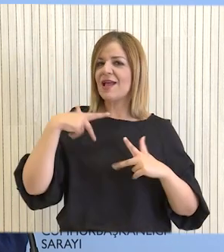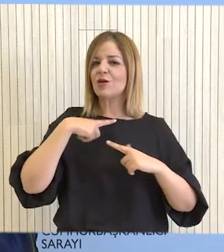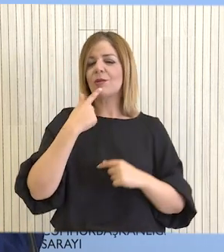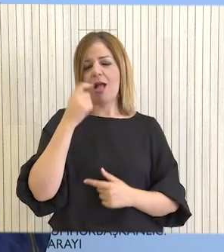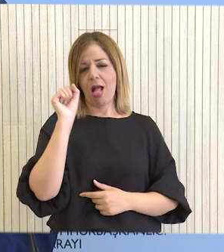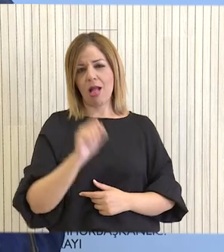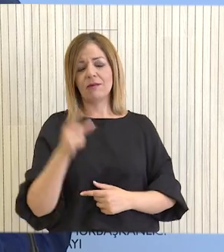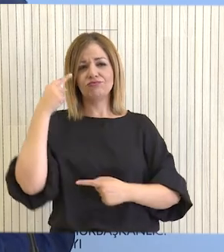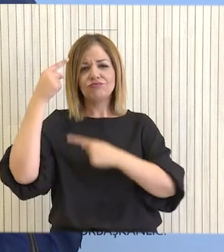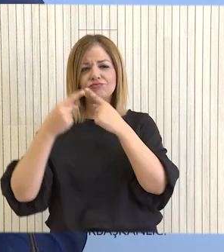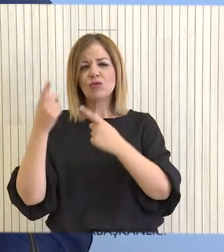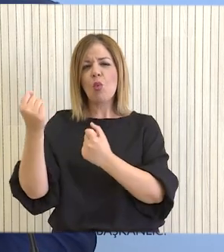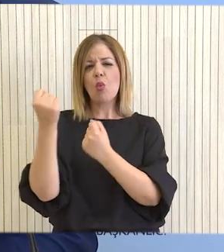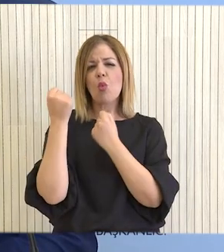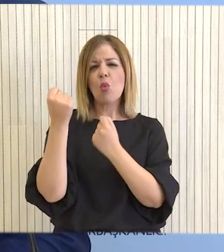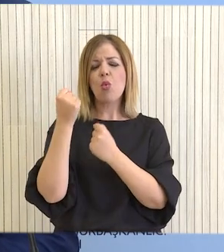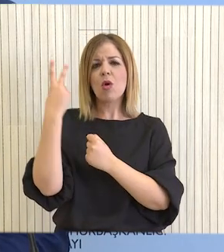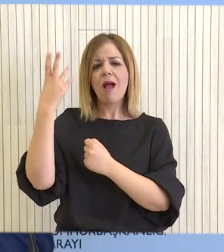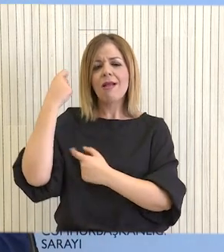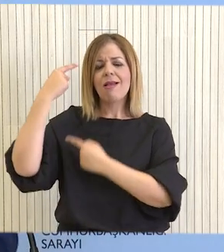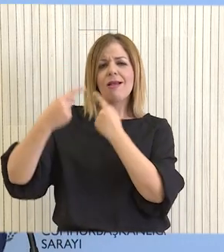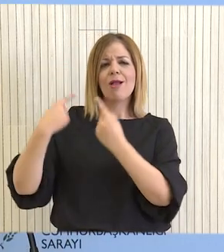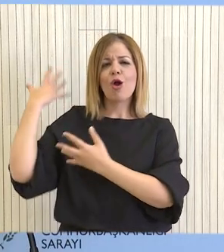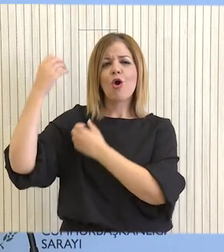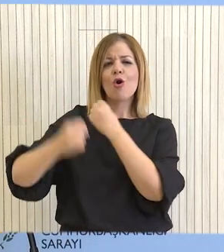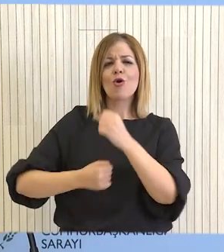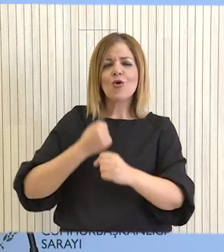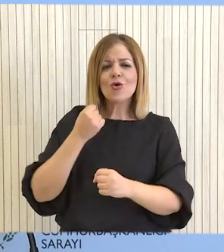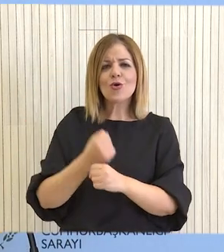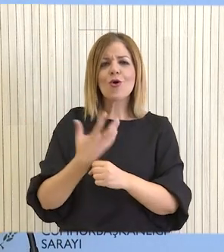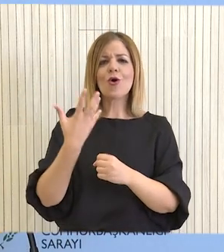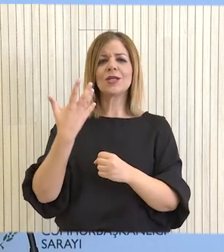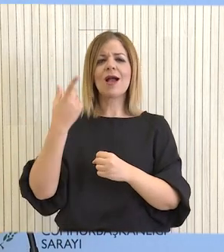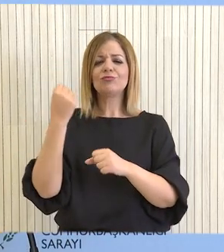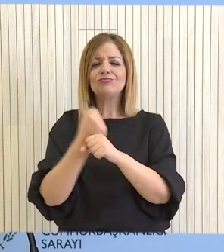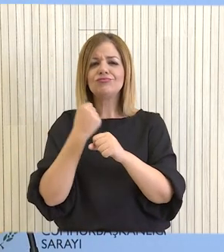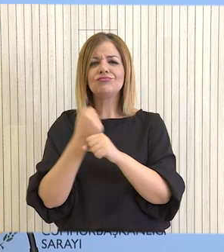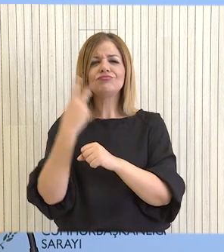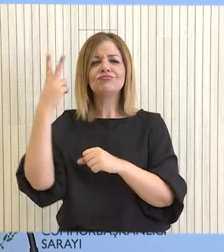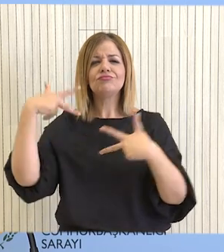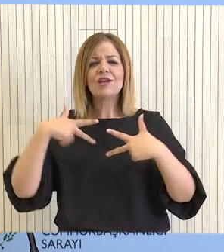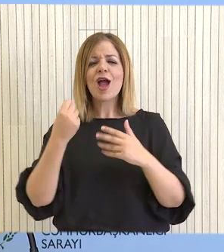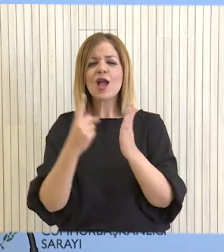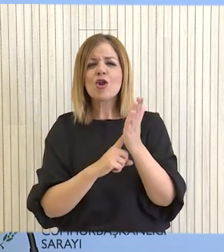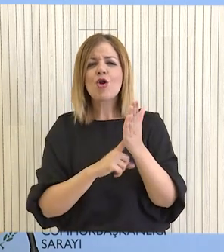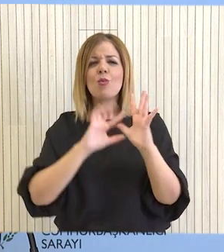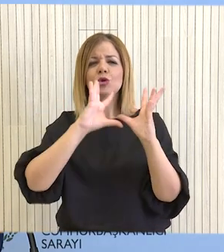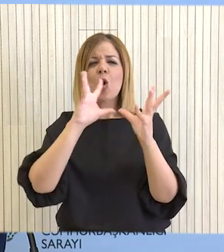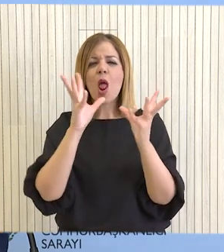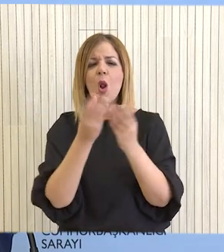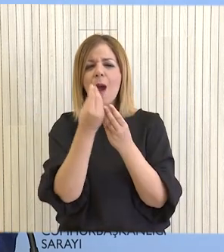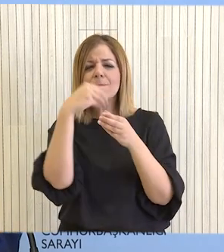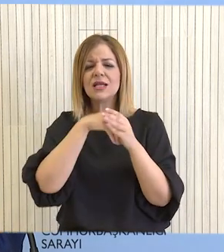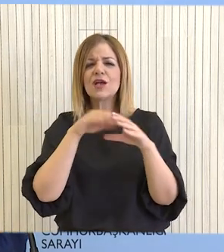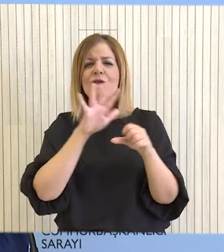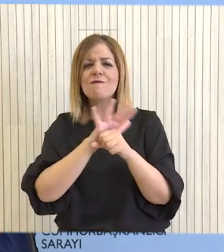ότι η τεχνογνωσία, εμπειρία των εμπειρογνωμών στην βάση και της εμπειρίας που έχει το ίδιο το κράτος και των διαδικασιών είναι